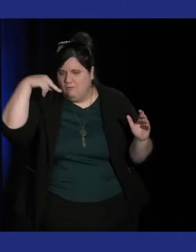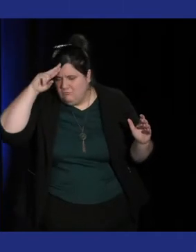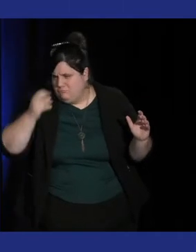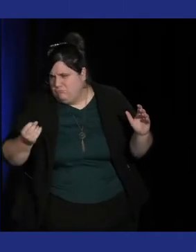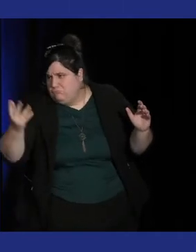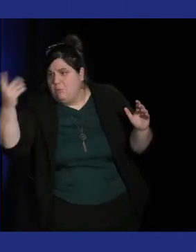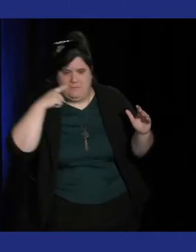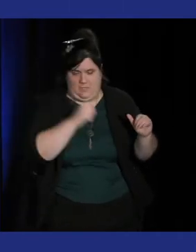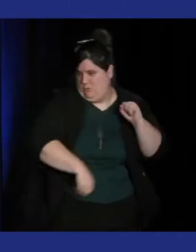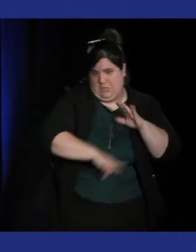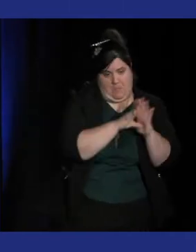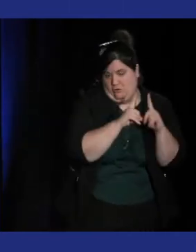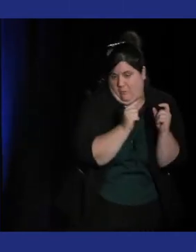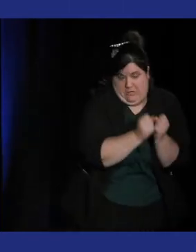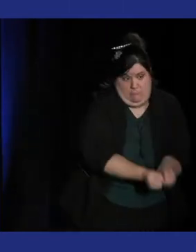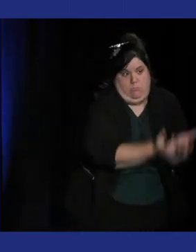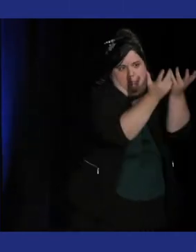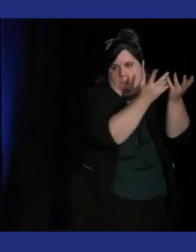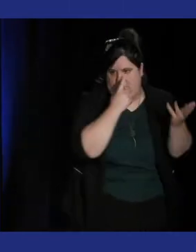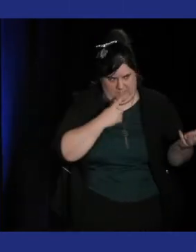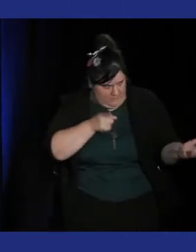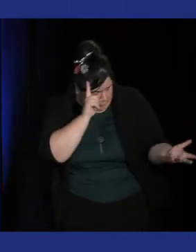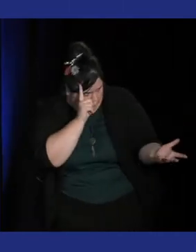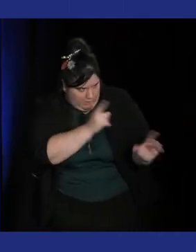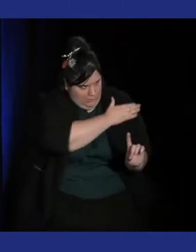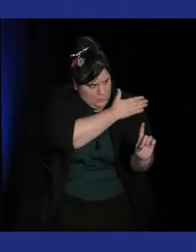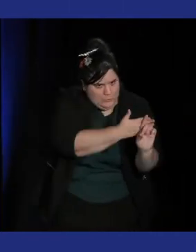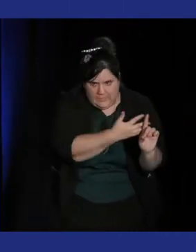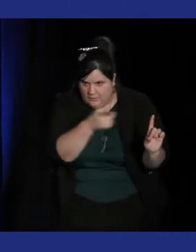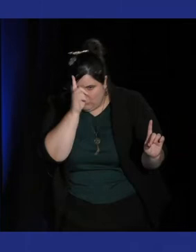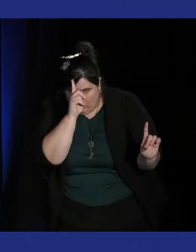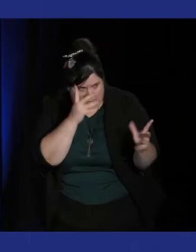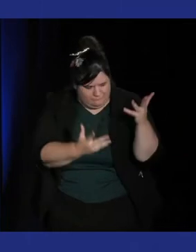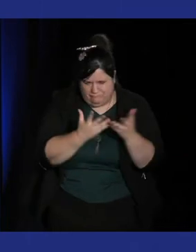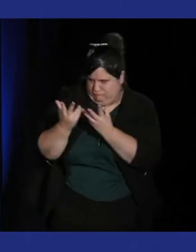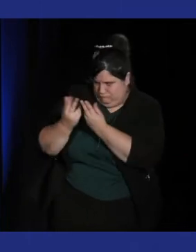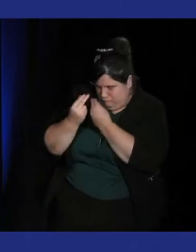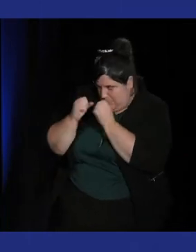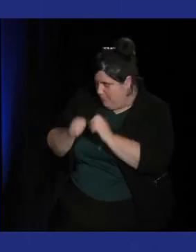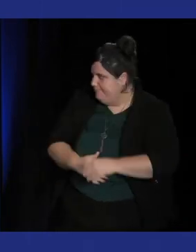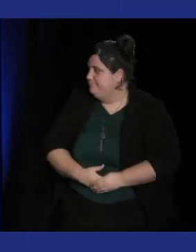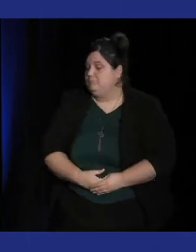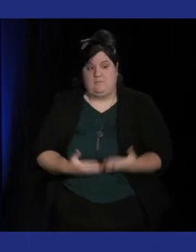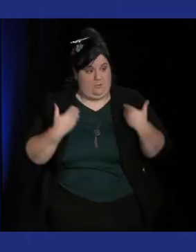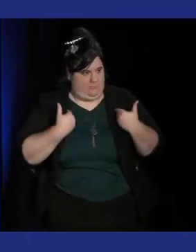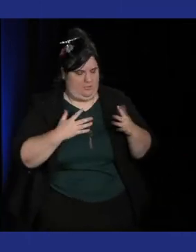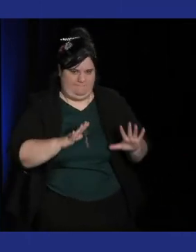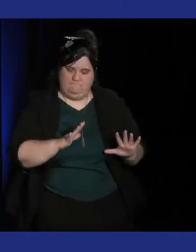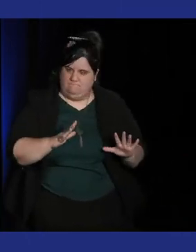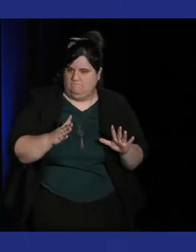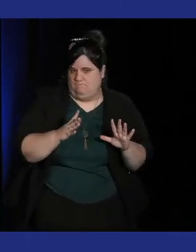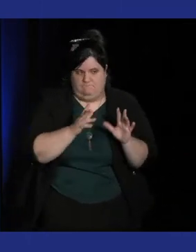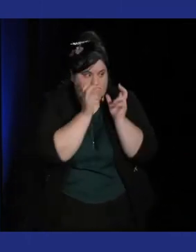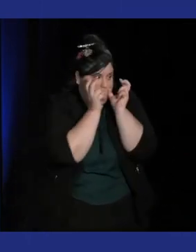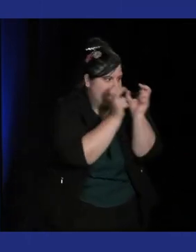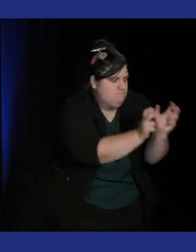faire un petit historique ou nous expliquer pourquoi ça a explosé là-bas et pour quelles raisons ? Alors moi qui suis passionné depuis un certain